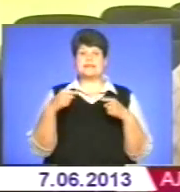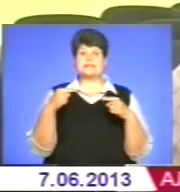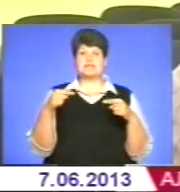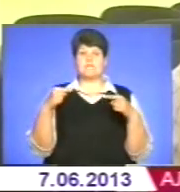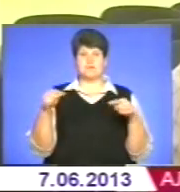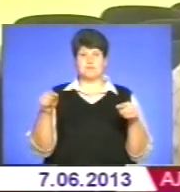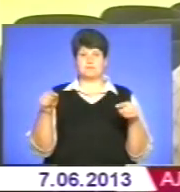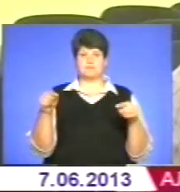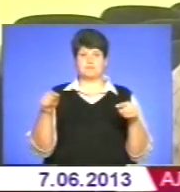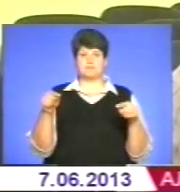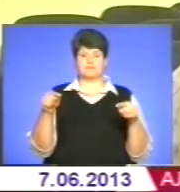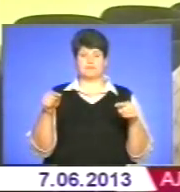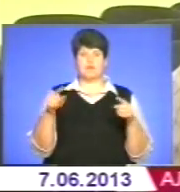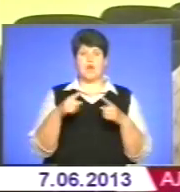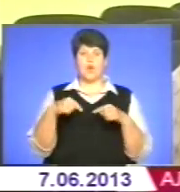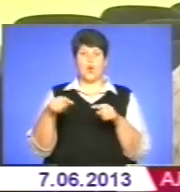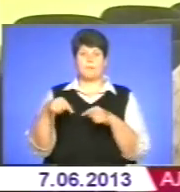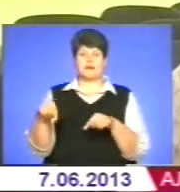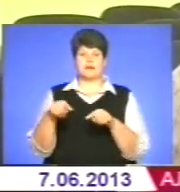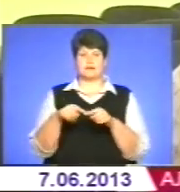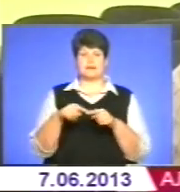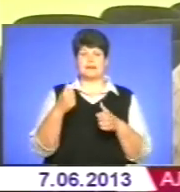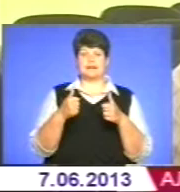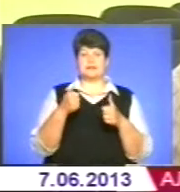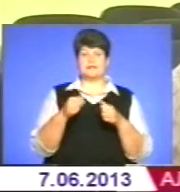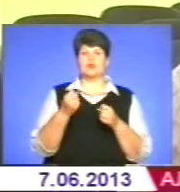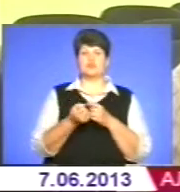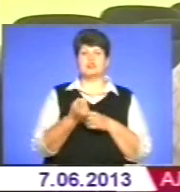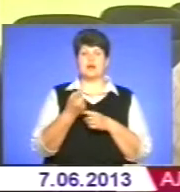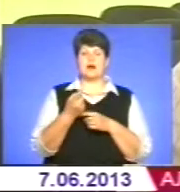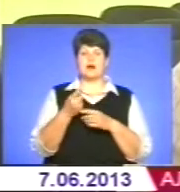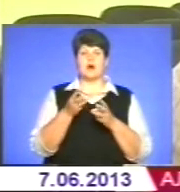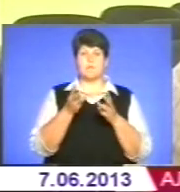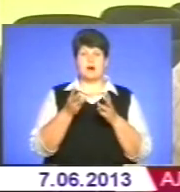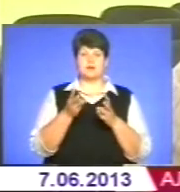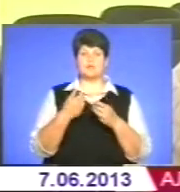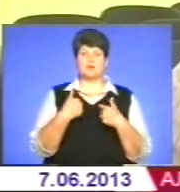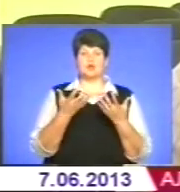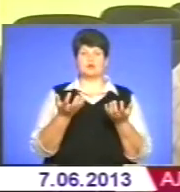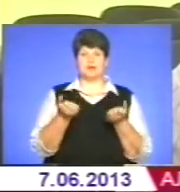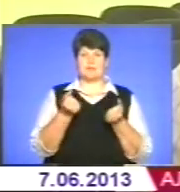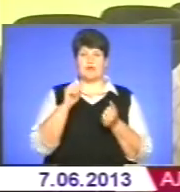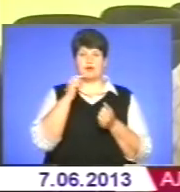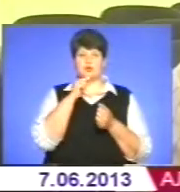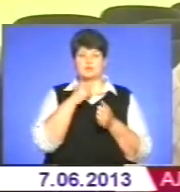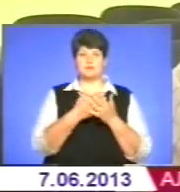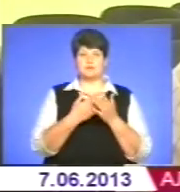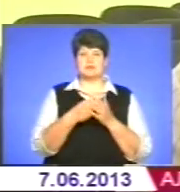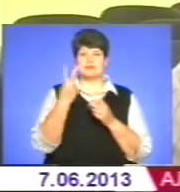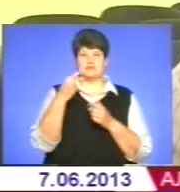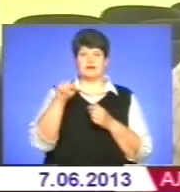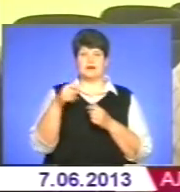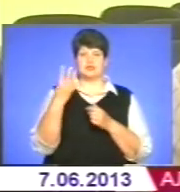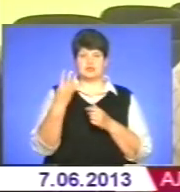операторами, скажімо так, альтернативного джерела опалення. І ми отримали економію порядка 2,4